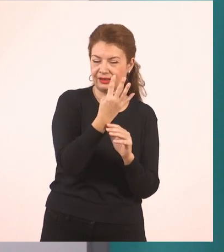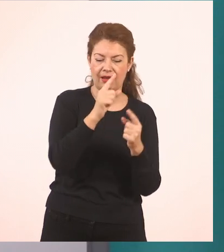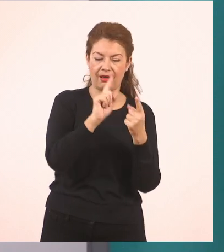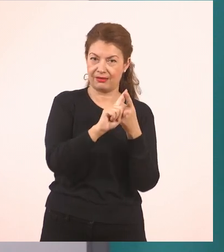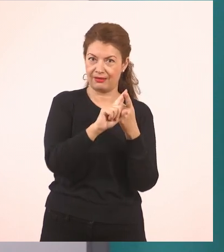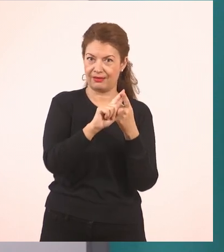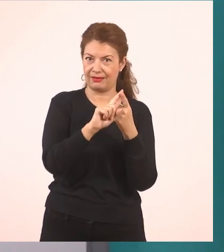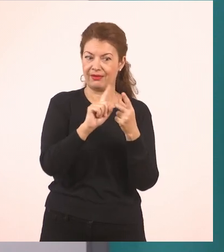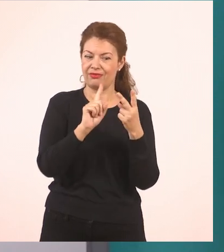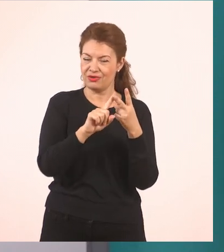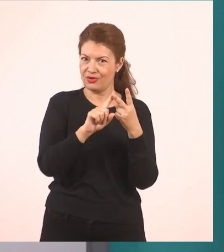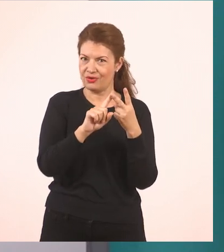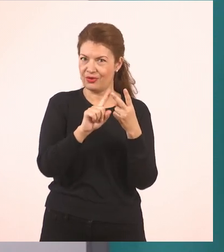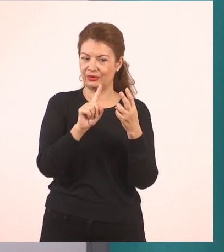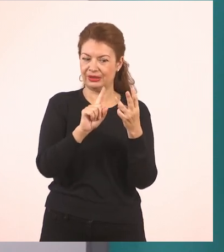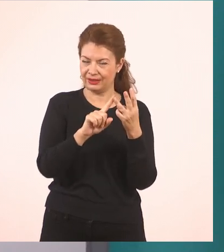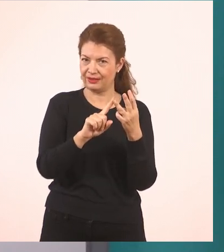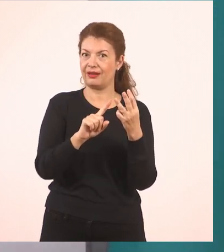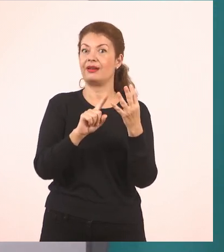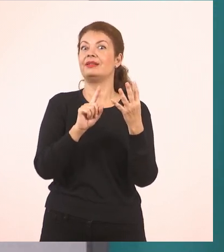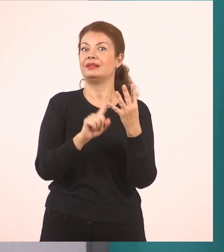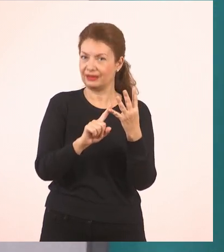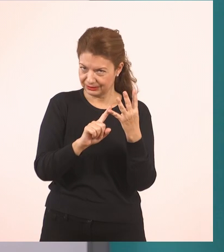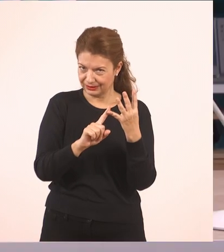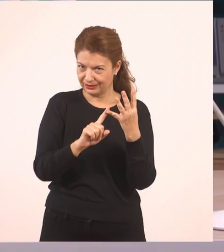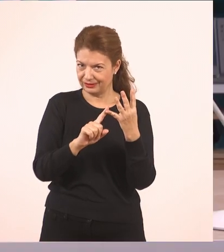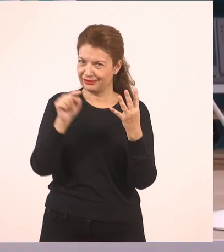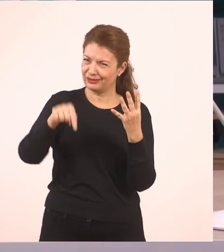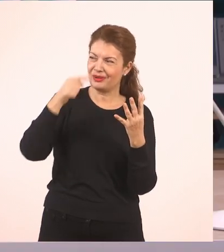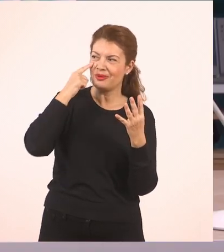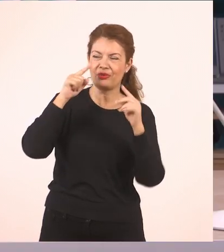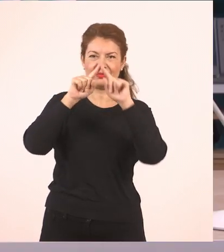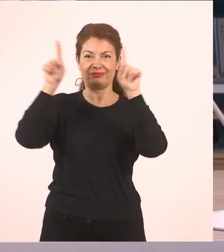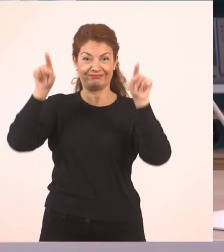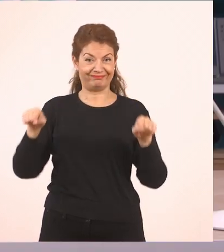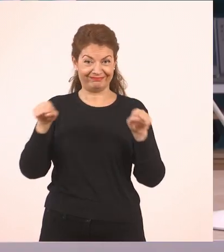δύο, τρία, τέσσερα. Και πάμε για κουκκίδιτσες.